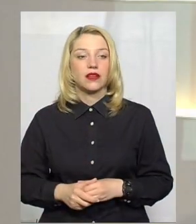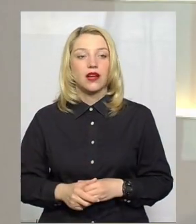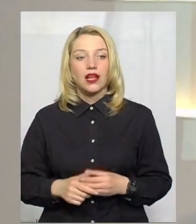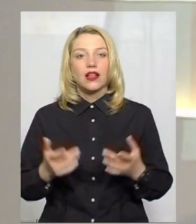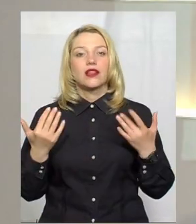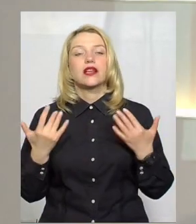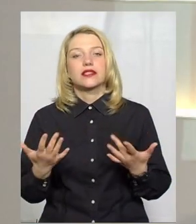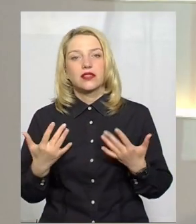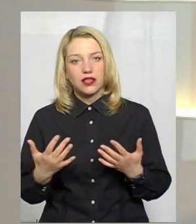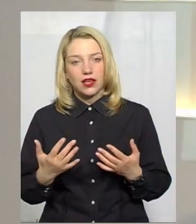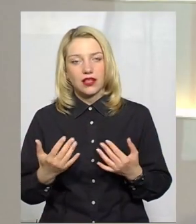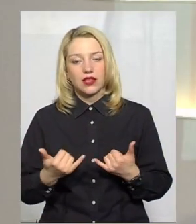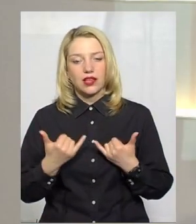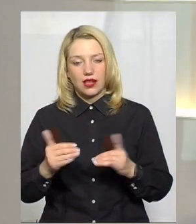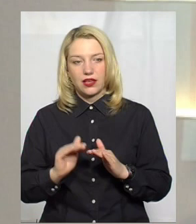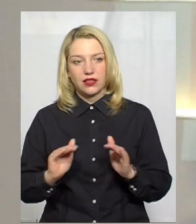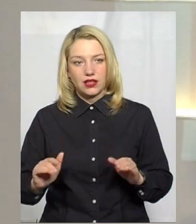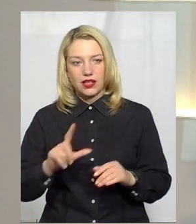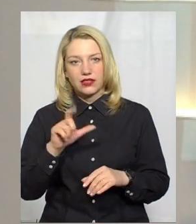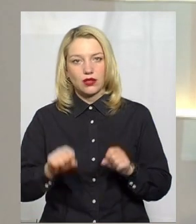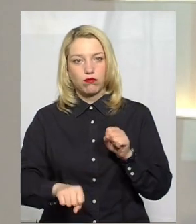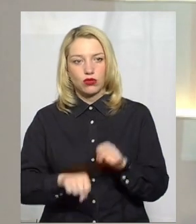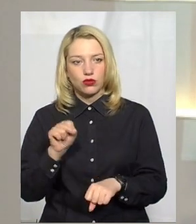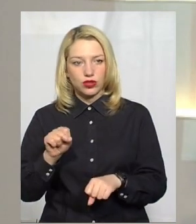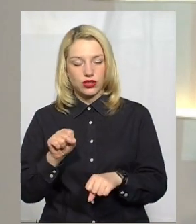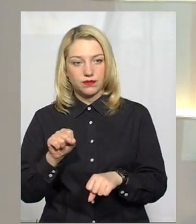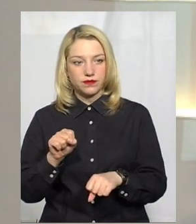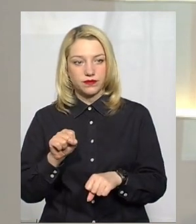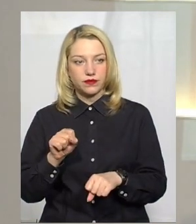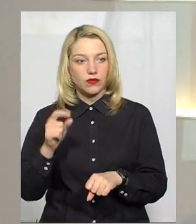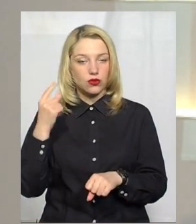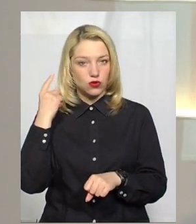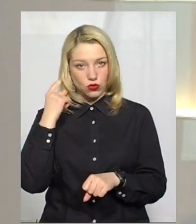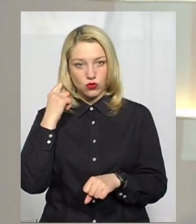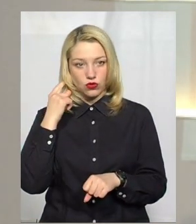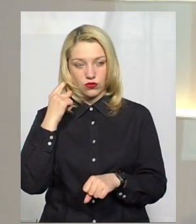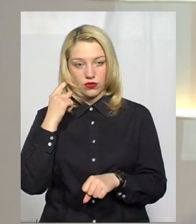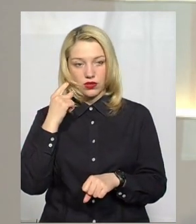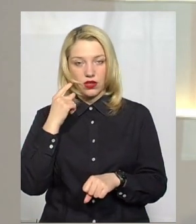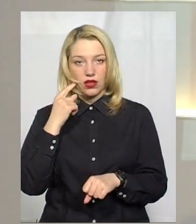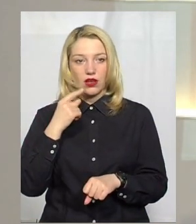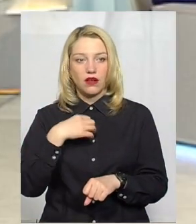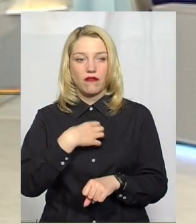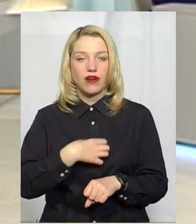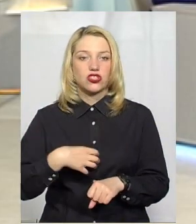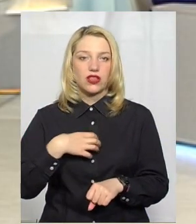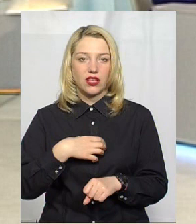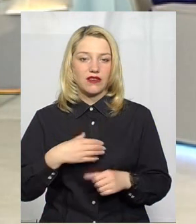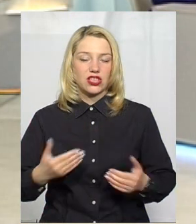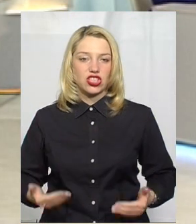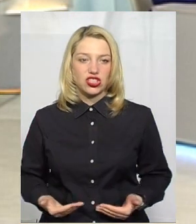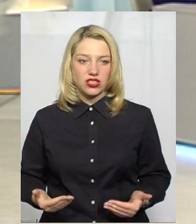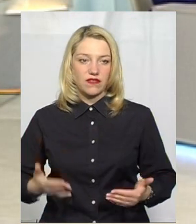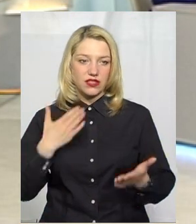Наскільки для дітей з порушенням слуху важливе живе спілкування